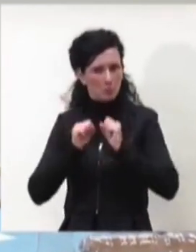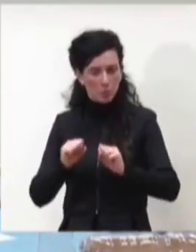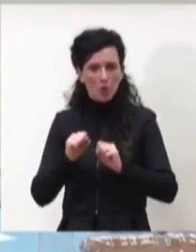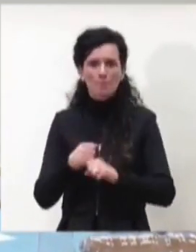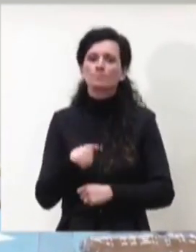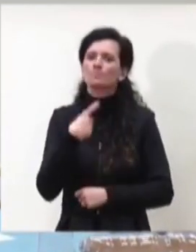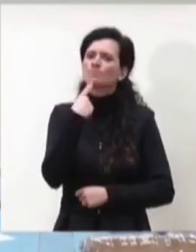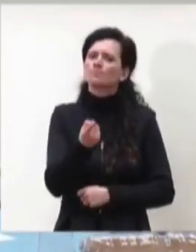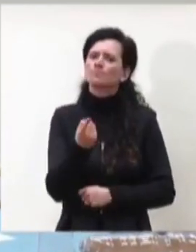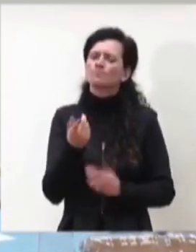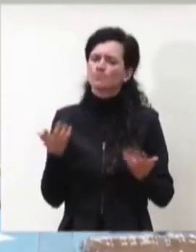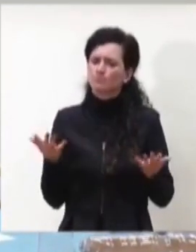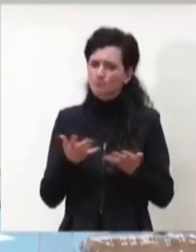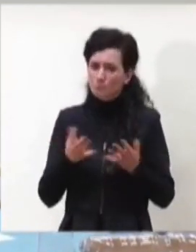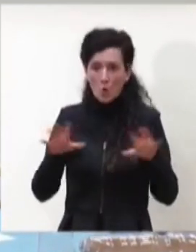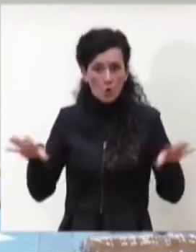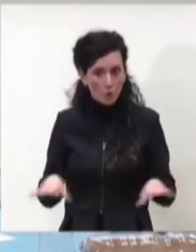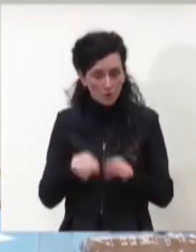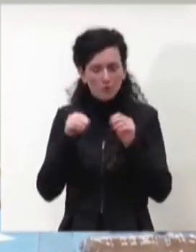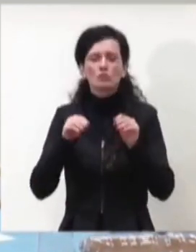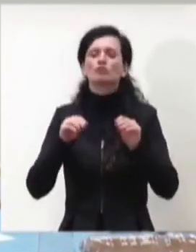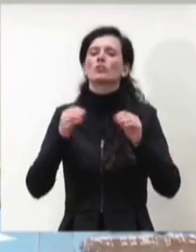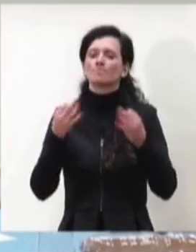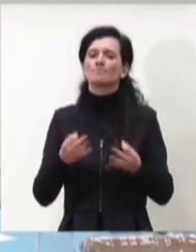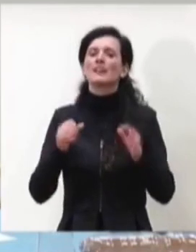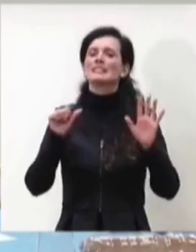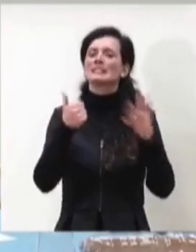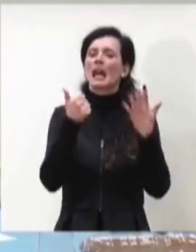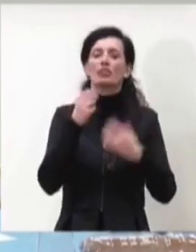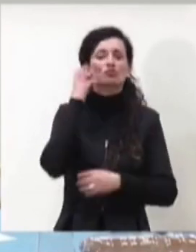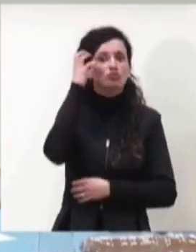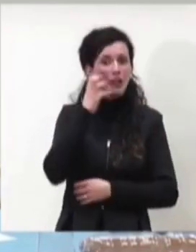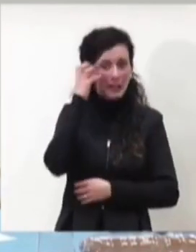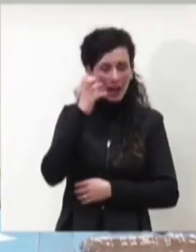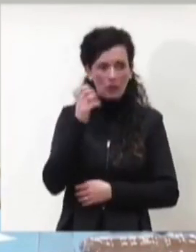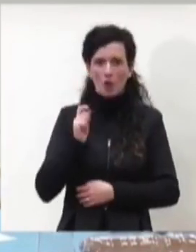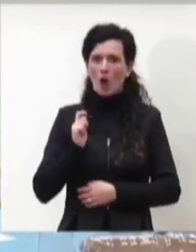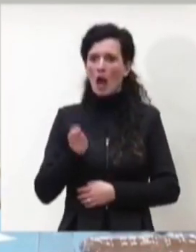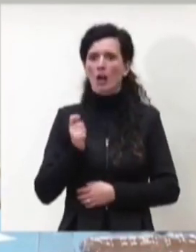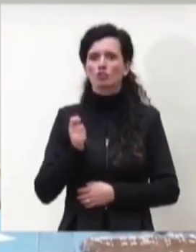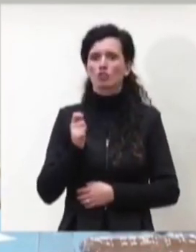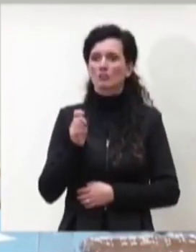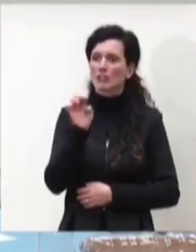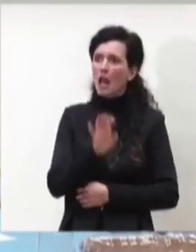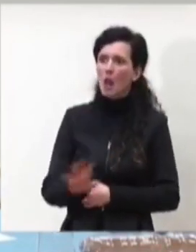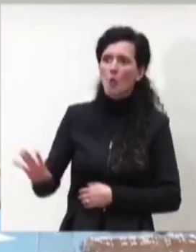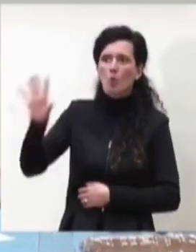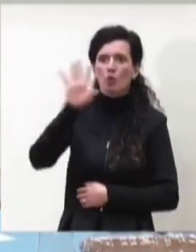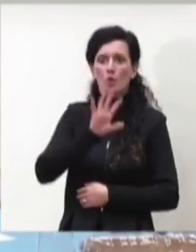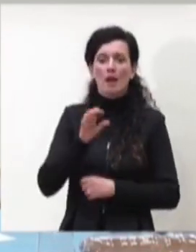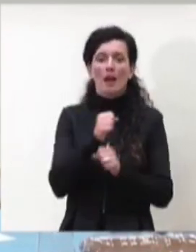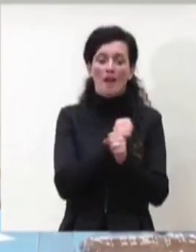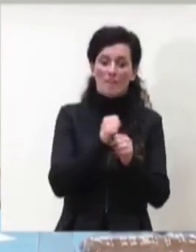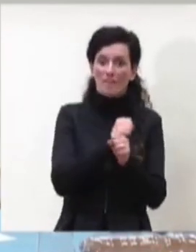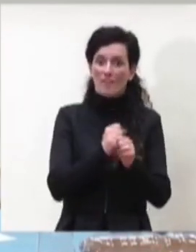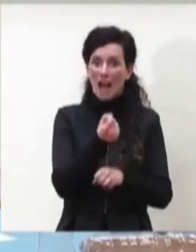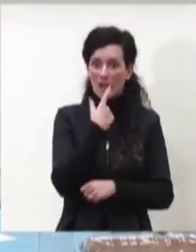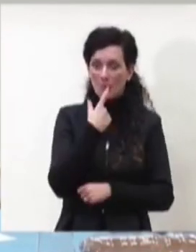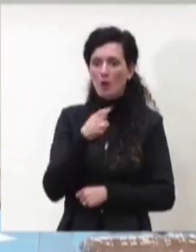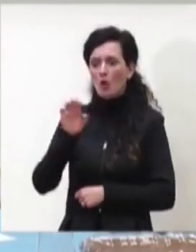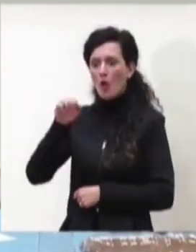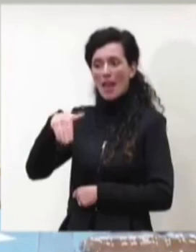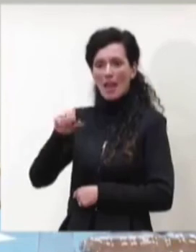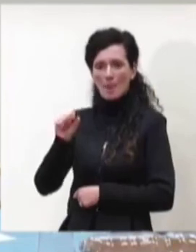di gennaio c'è stata da parte dell'Agenzia europea del farmaco e dell'EMA l'approvazione del